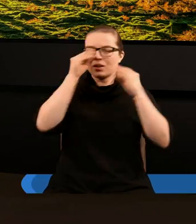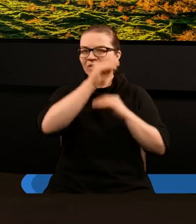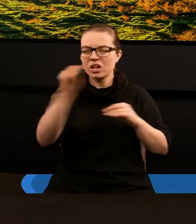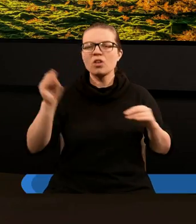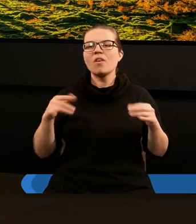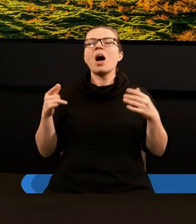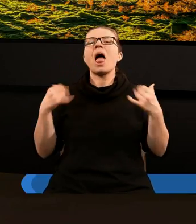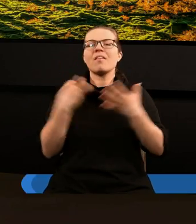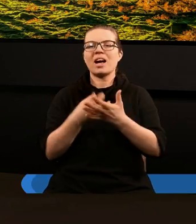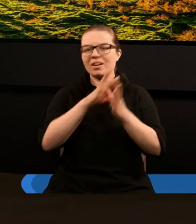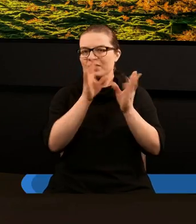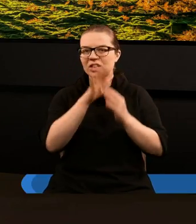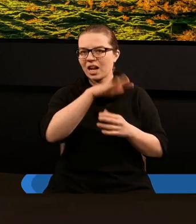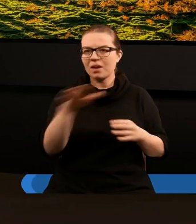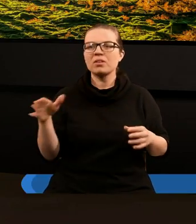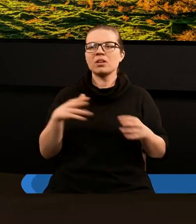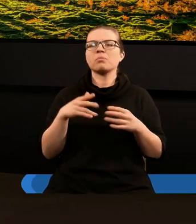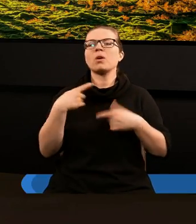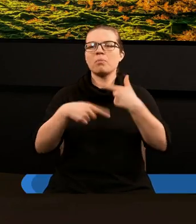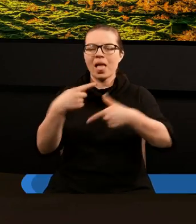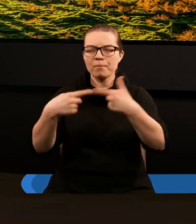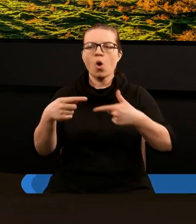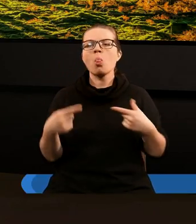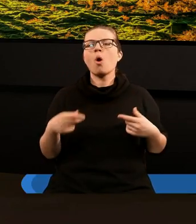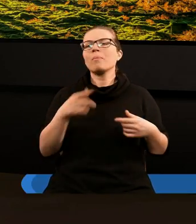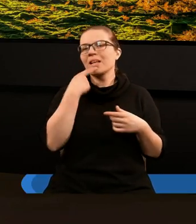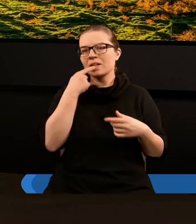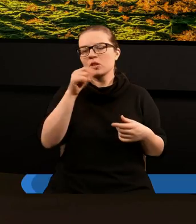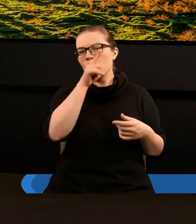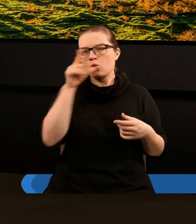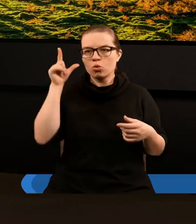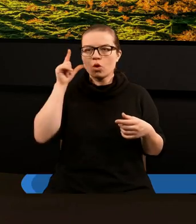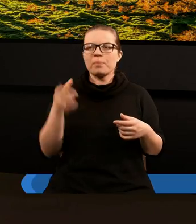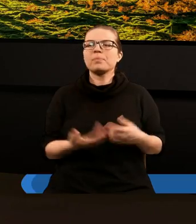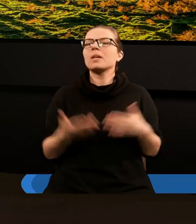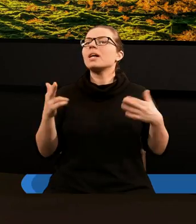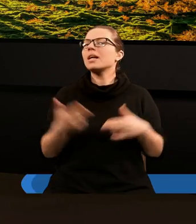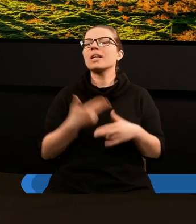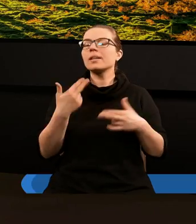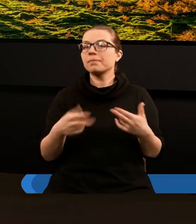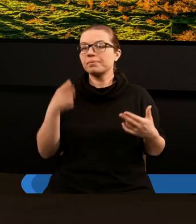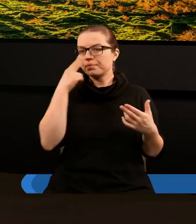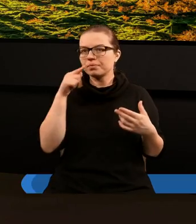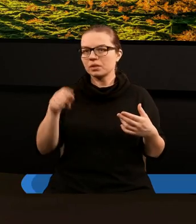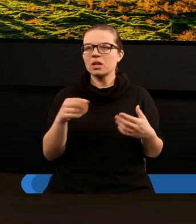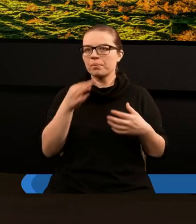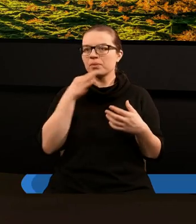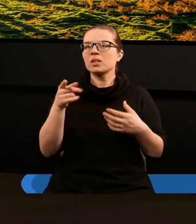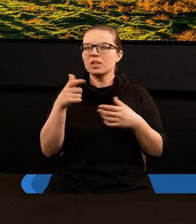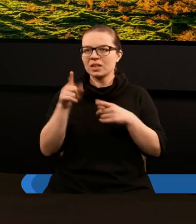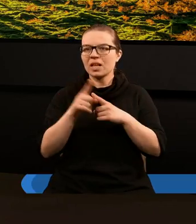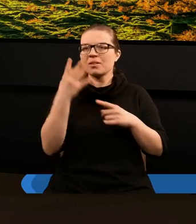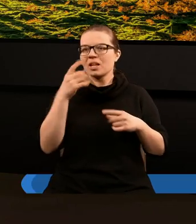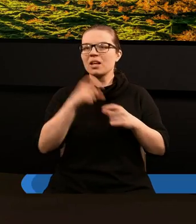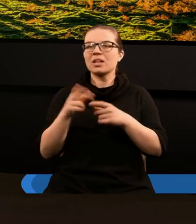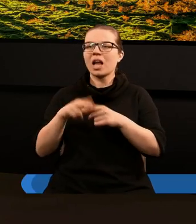tą Ewangelię wszystkim narodom, plemionom, językom i ludom. I kiedy zobaczyłem, to pojawiają się dokładnie te same